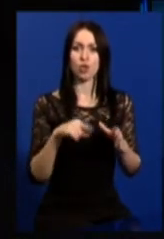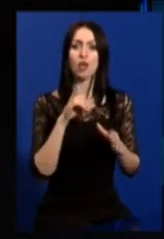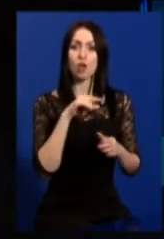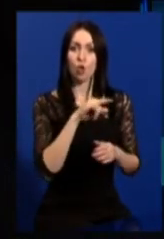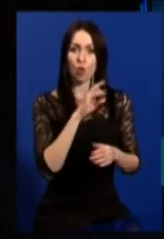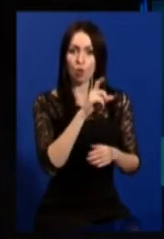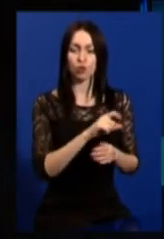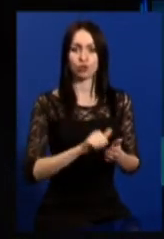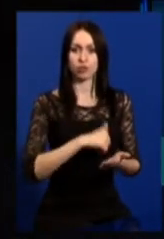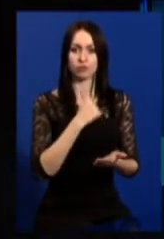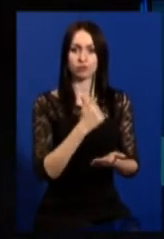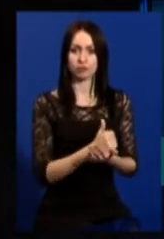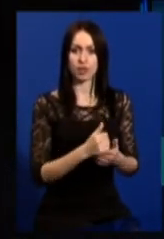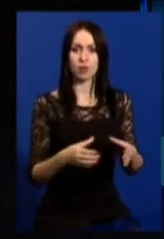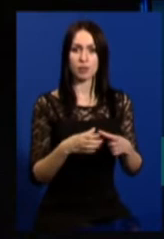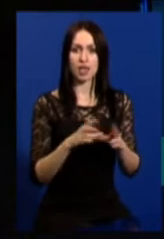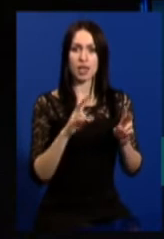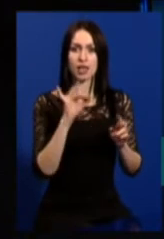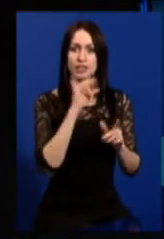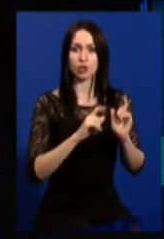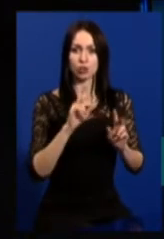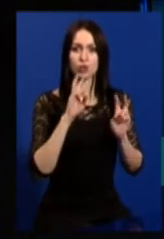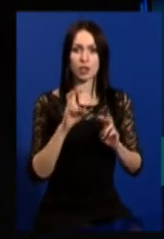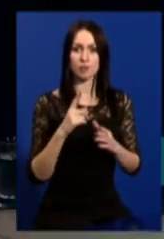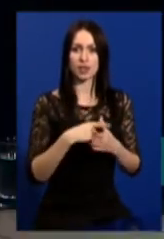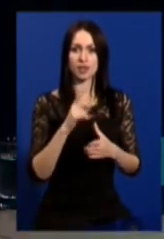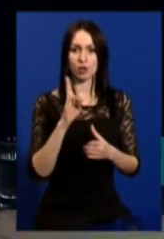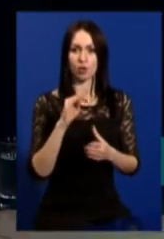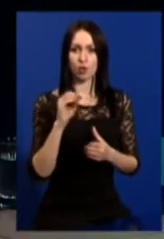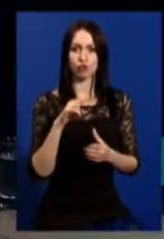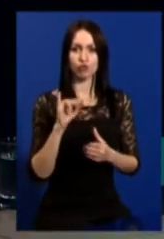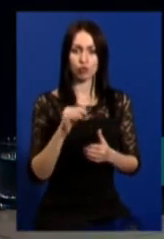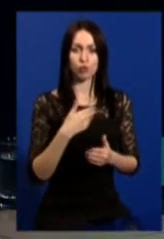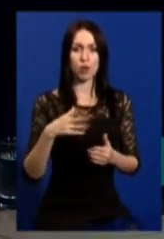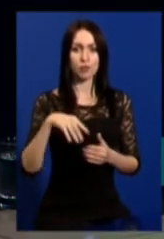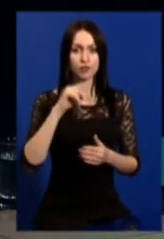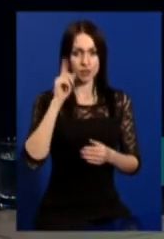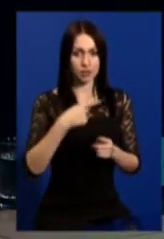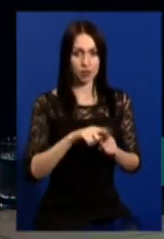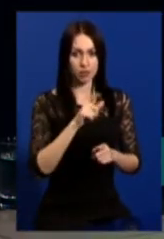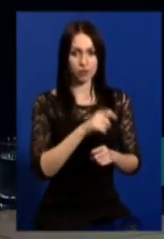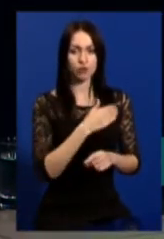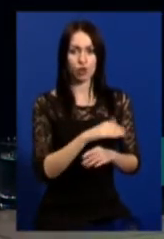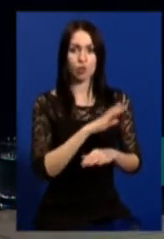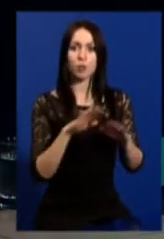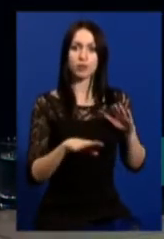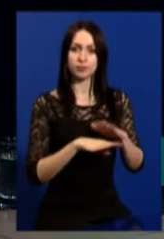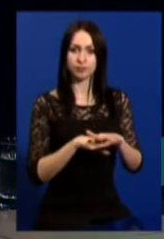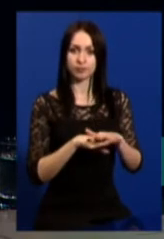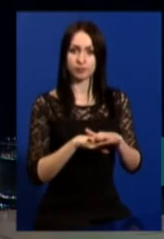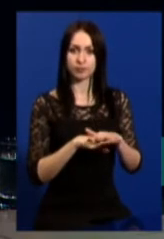очолює інститут імені Івана Кажедоба. Ми всі знаємо цю людину, вона підпорядковується.